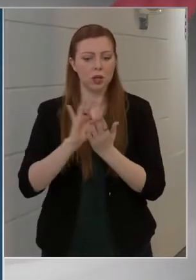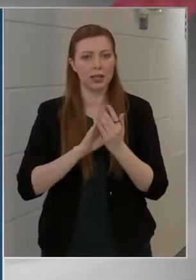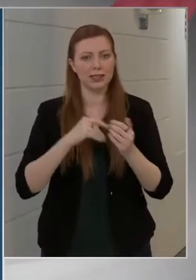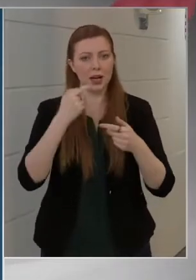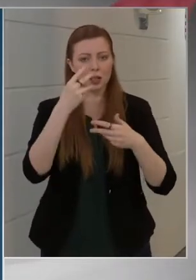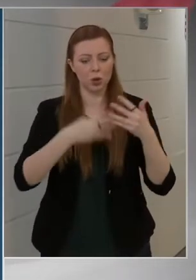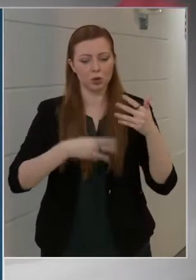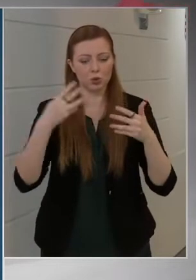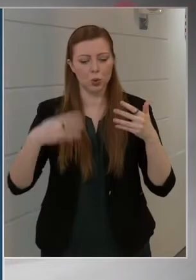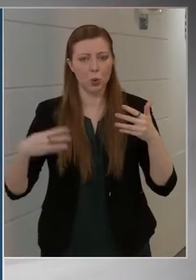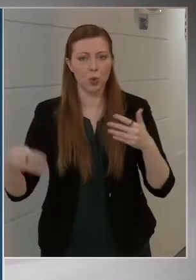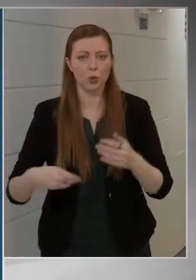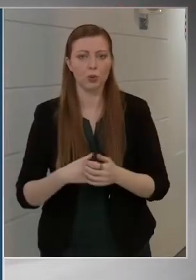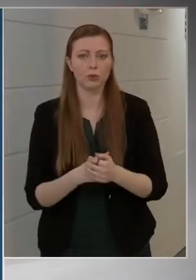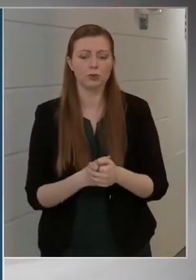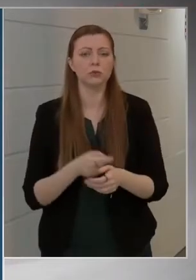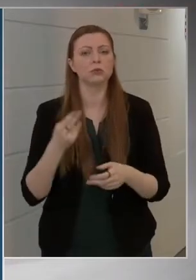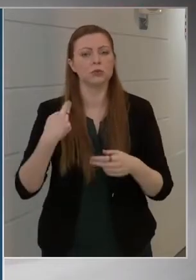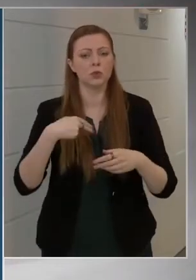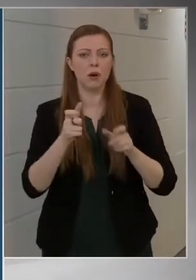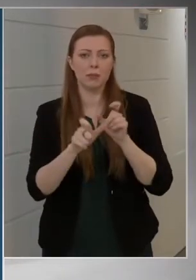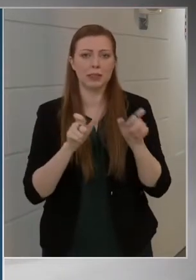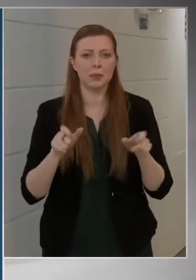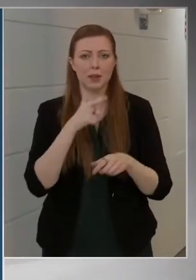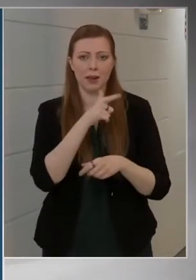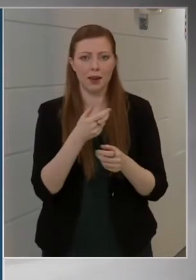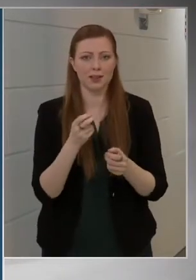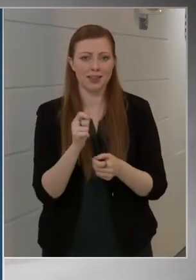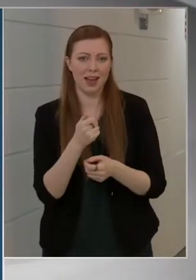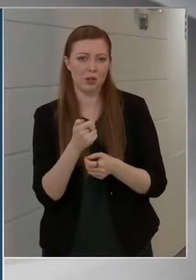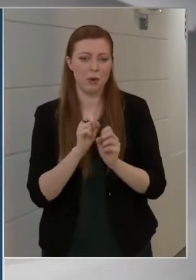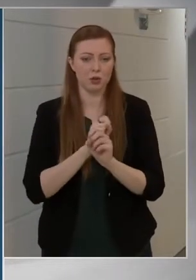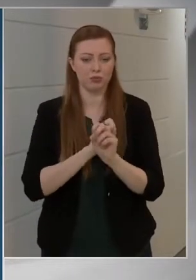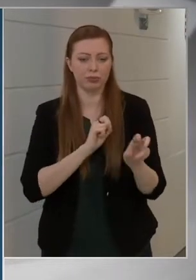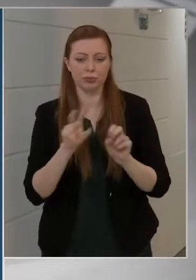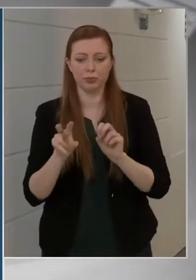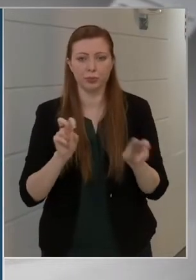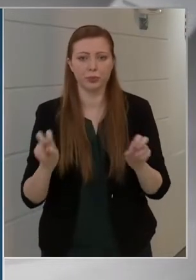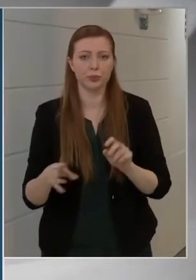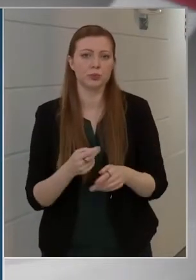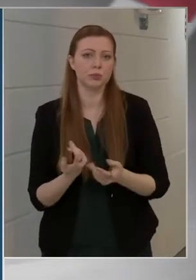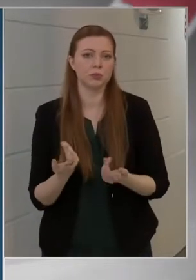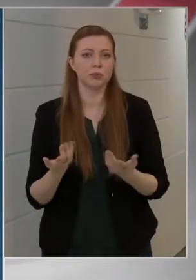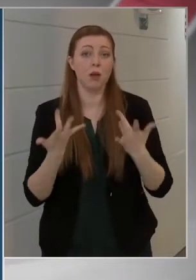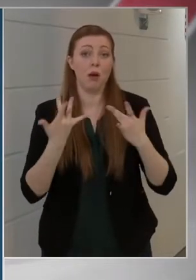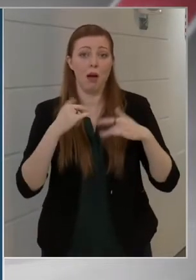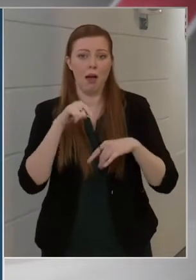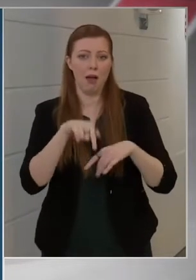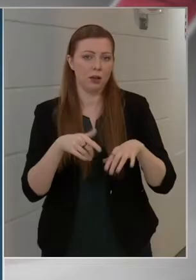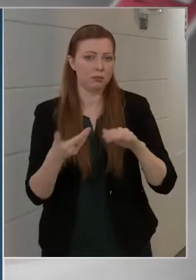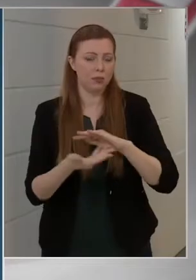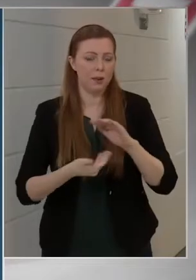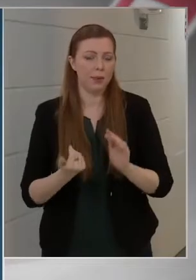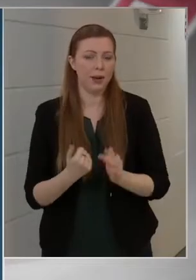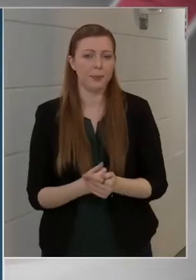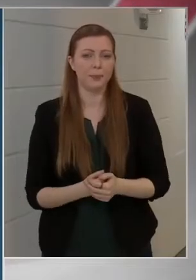sorában, és további személyeknek fogunk SMS-t küldeni a rendelkezésre álló helyek függvényében.